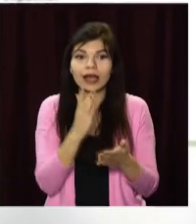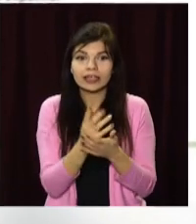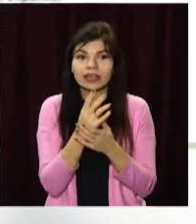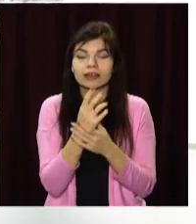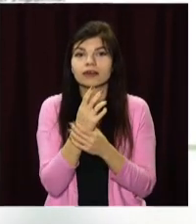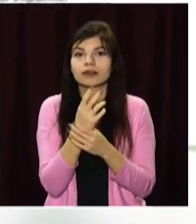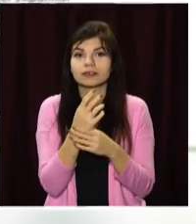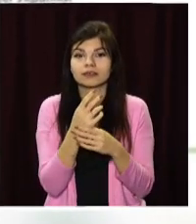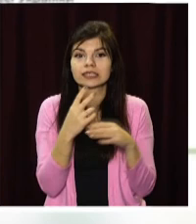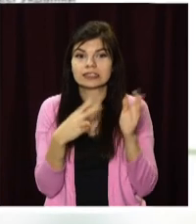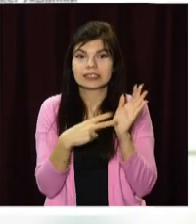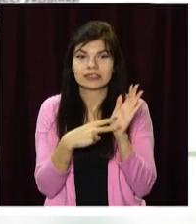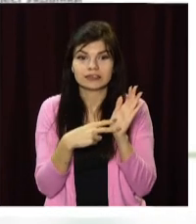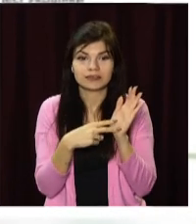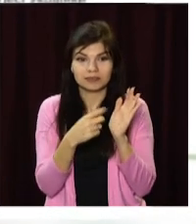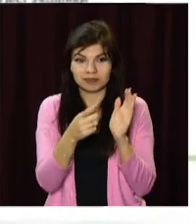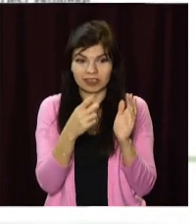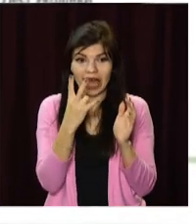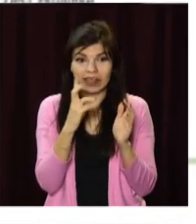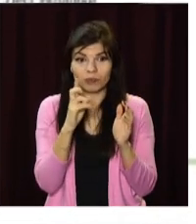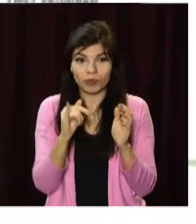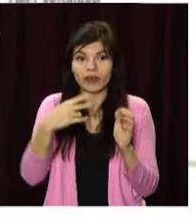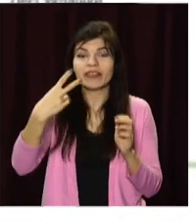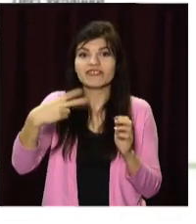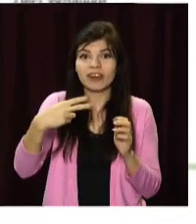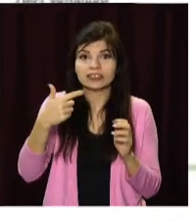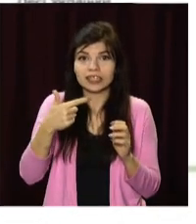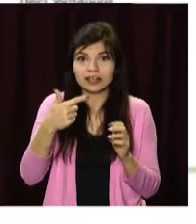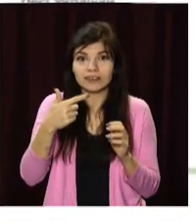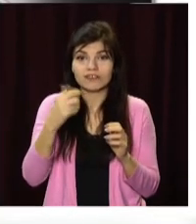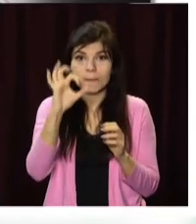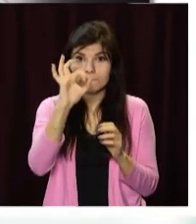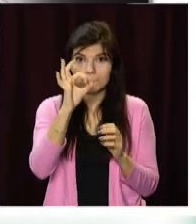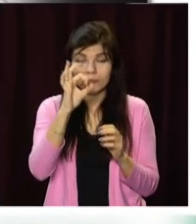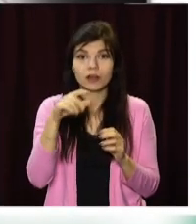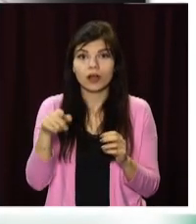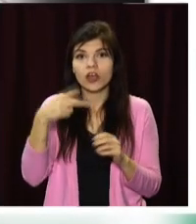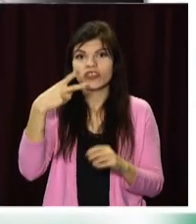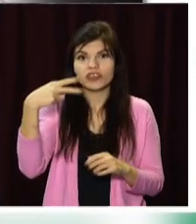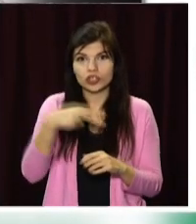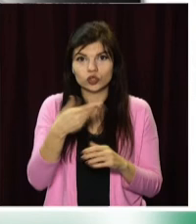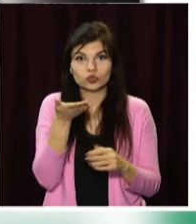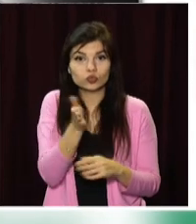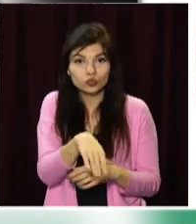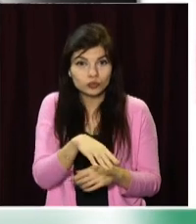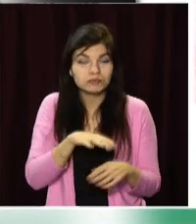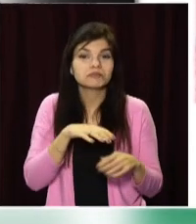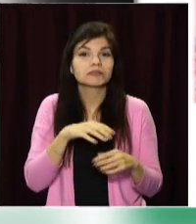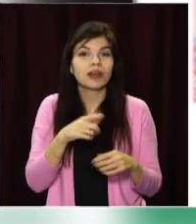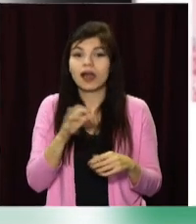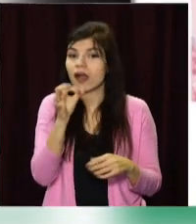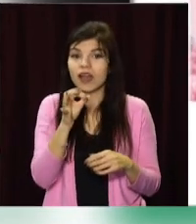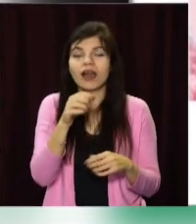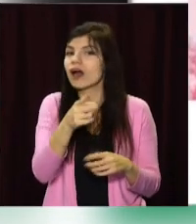обмежений лише 300 екземплярів, а вартує одна двохсотка майже 7 тисяч гривень. НБУ випустив і 20-ти гривневу монету,